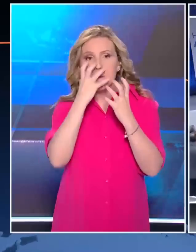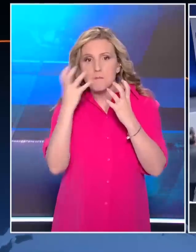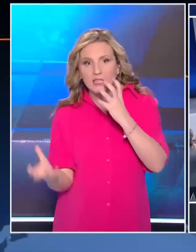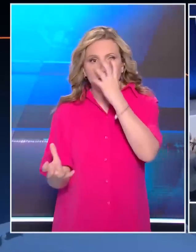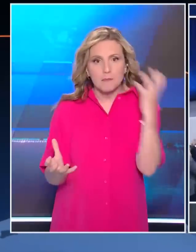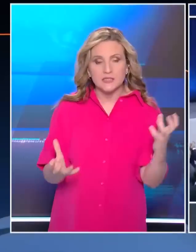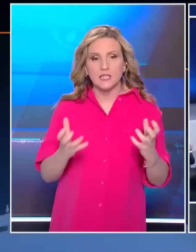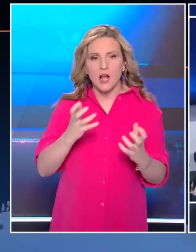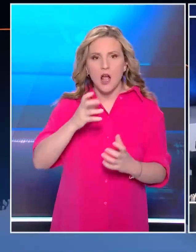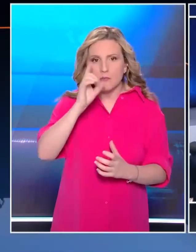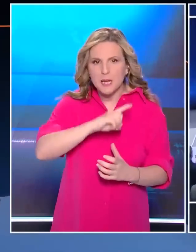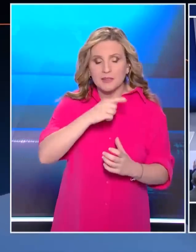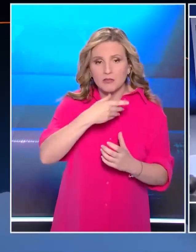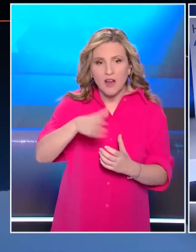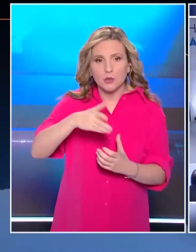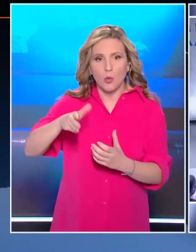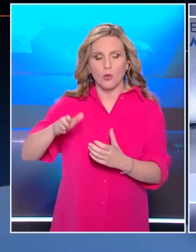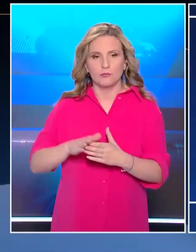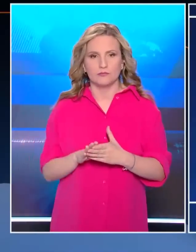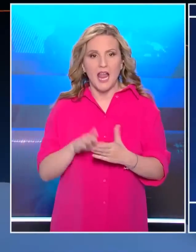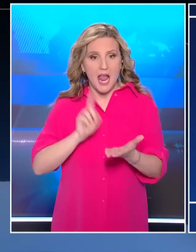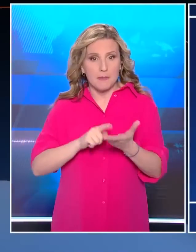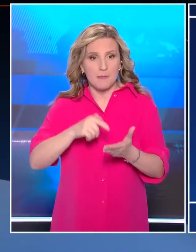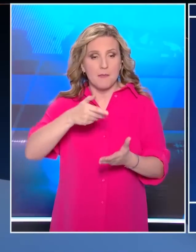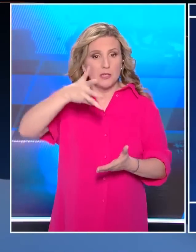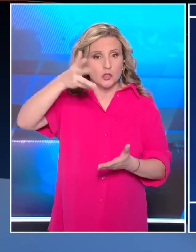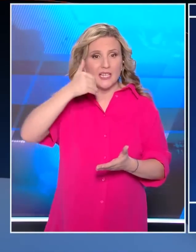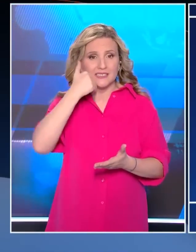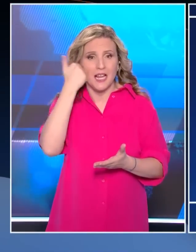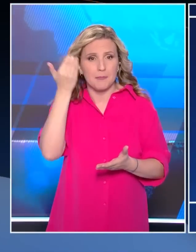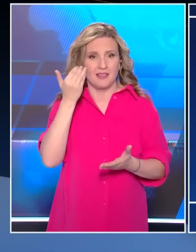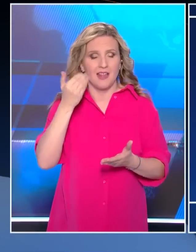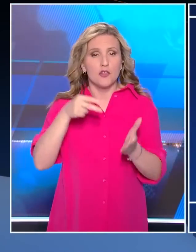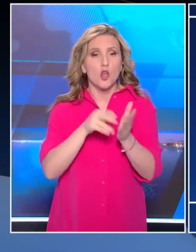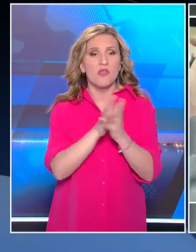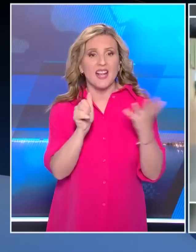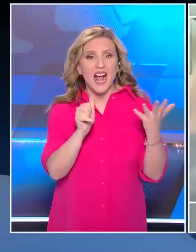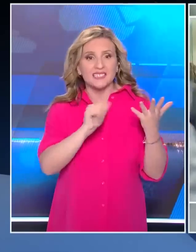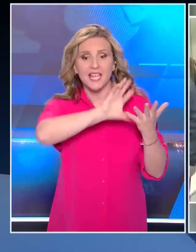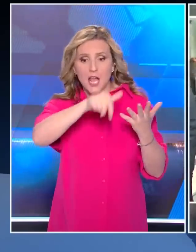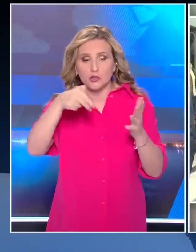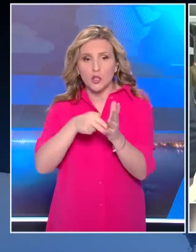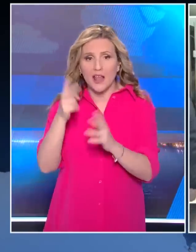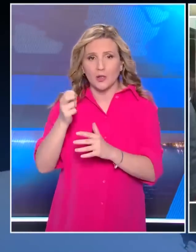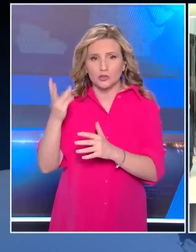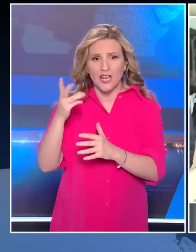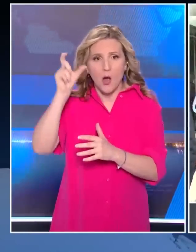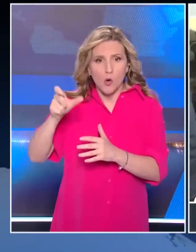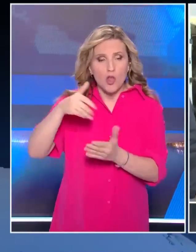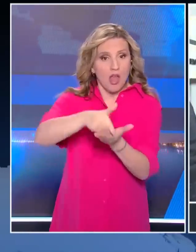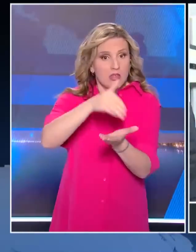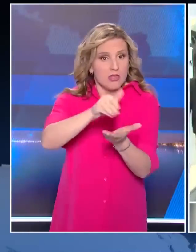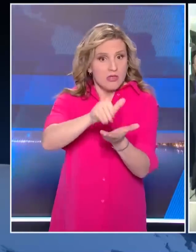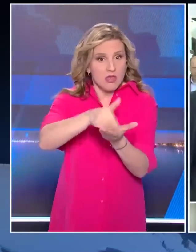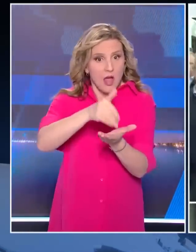Εγώ αν ήμουν στέστοι και ο Μητσοτάκη θα ντρεπόμουν να συζητάω για αυτό το θέμα. Από το 2016 έχουμε 2023, αρνείται σαν το διάλογο του